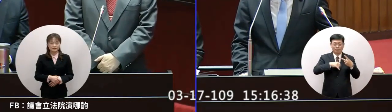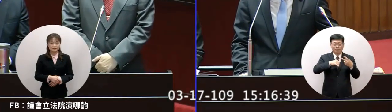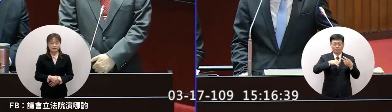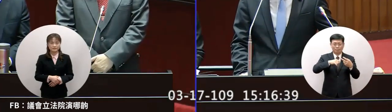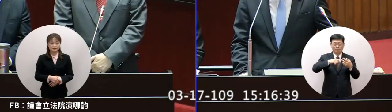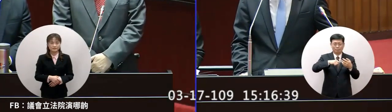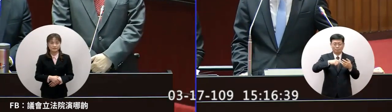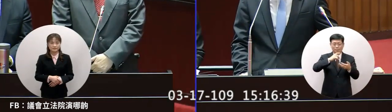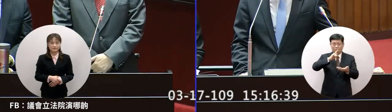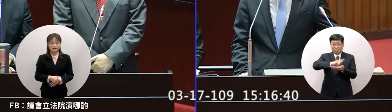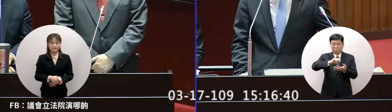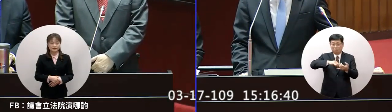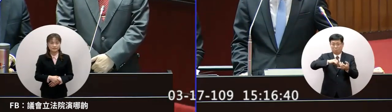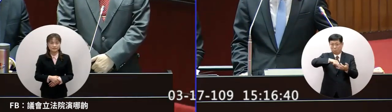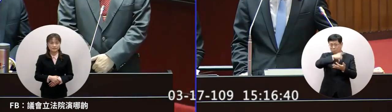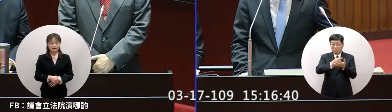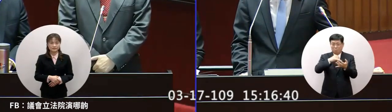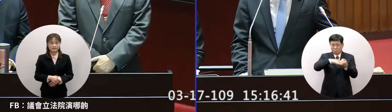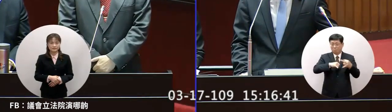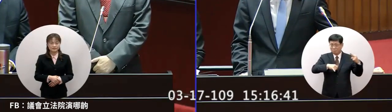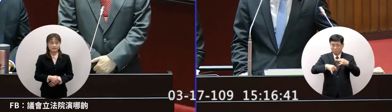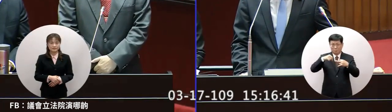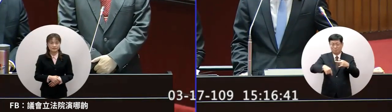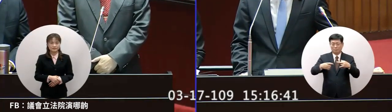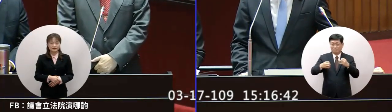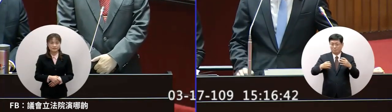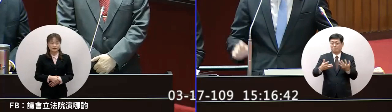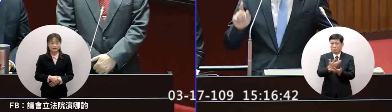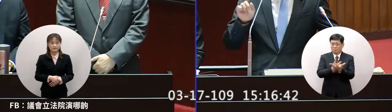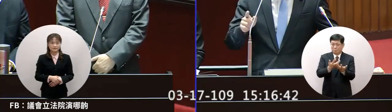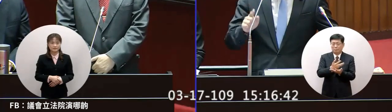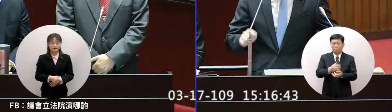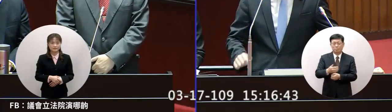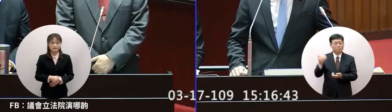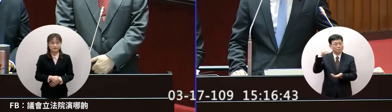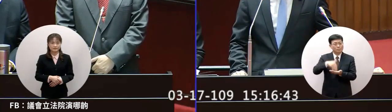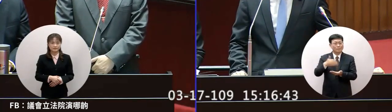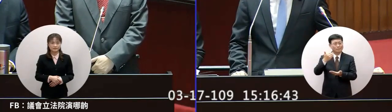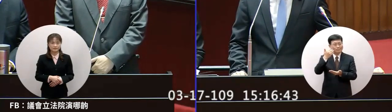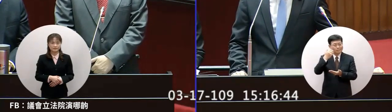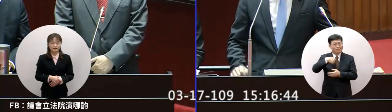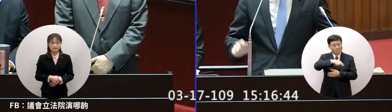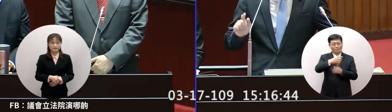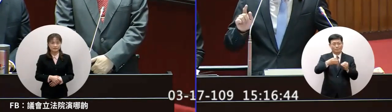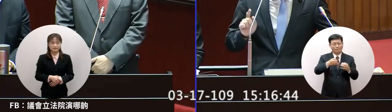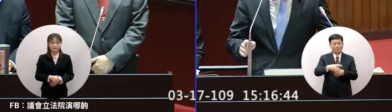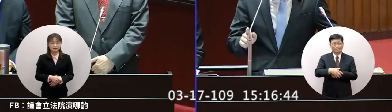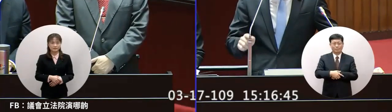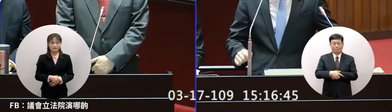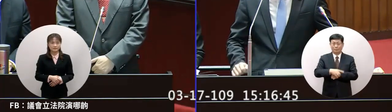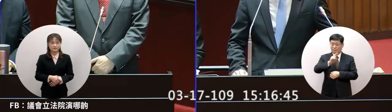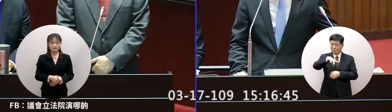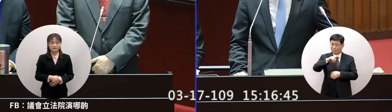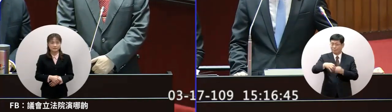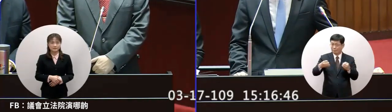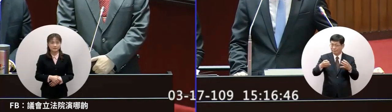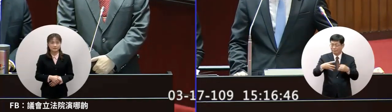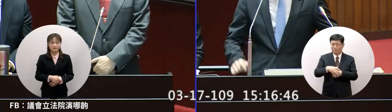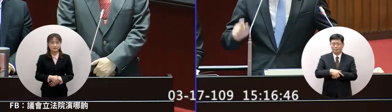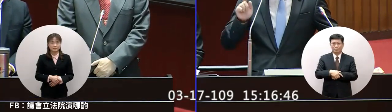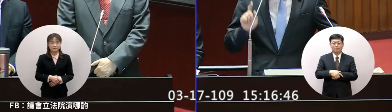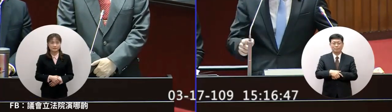武漢包機的這個協商過程到底誰在談 在哪裡談